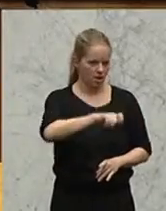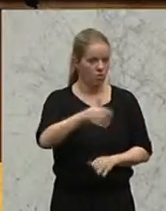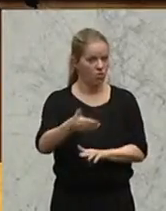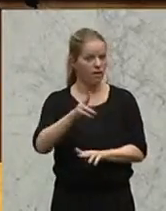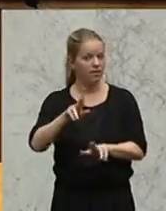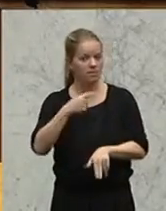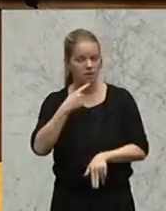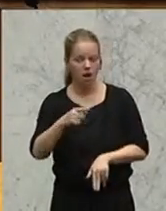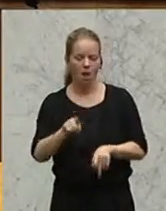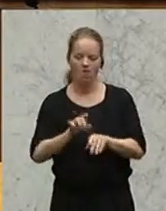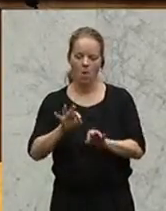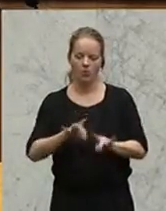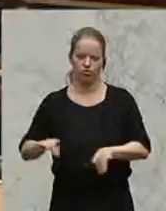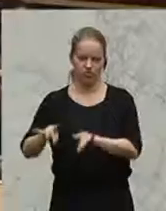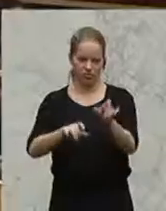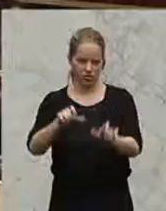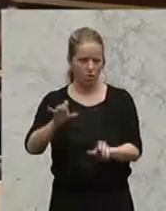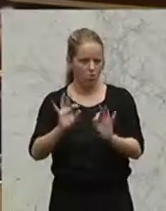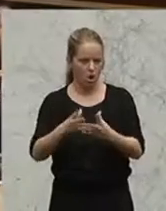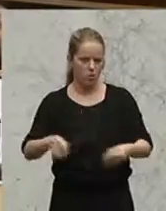richtig angesprochen haben, im Sinne der Beschäftigten zu finden.